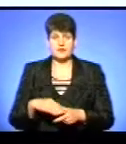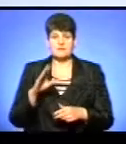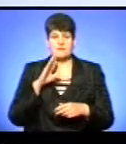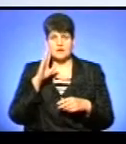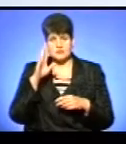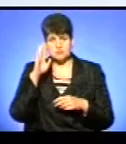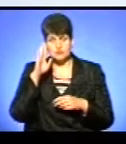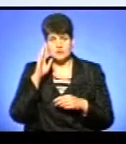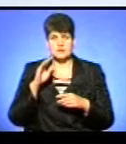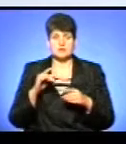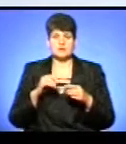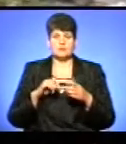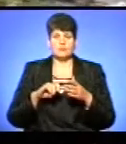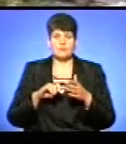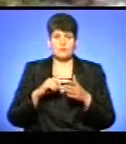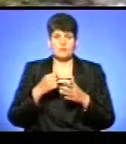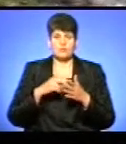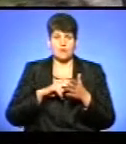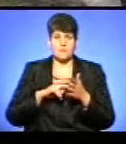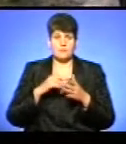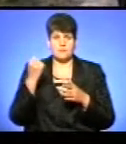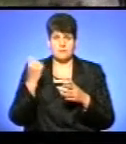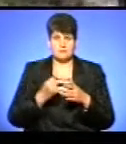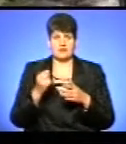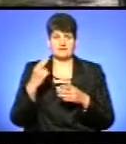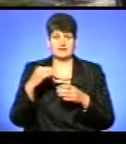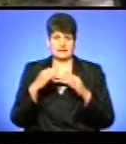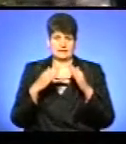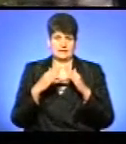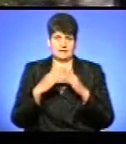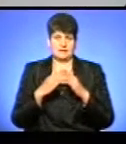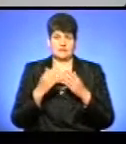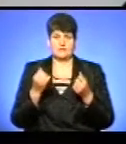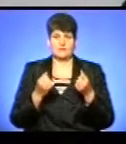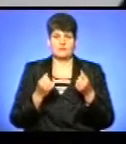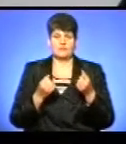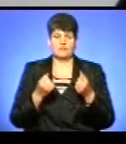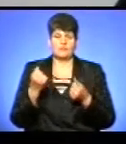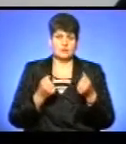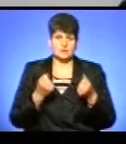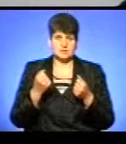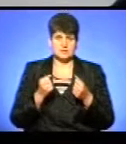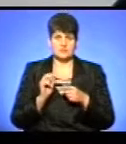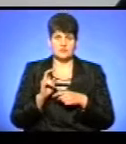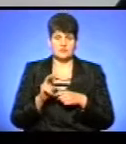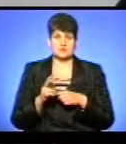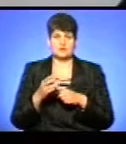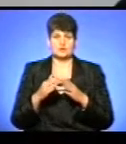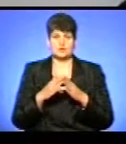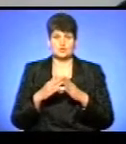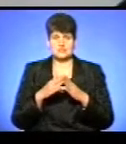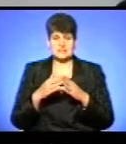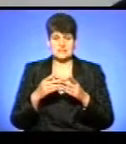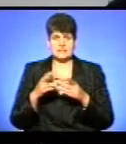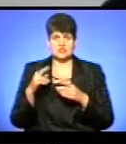чоловік ножем пробив дах у машині, в якій сидів чоловік з жінкою та півторарічною дитиною. Ми вийшли з джепа сусідського царапу по капоті, а